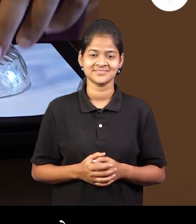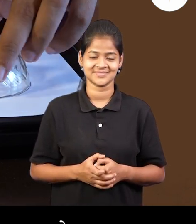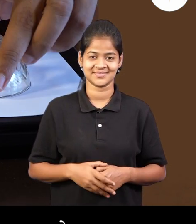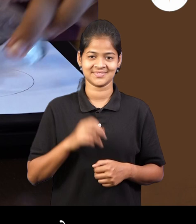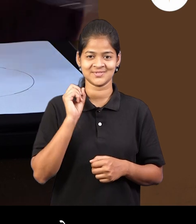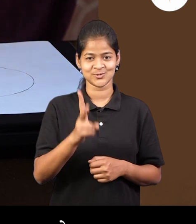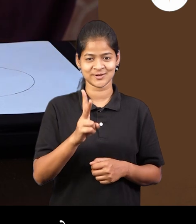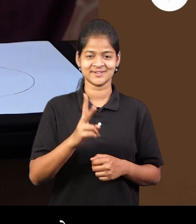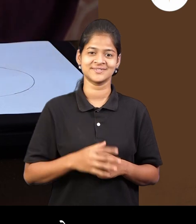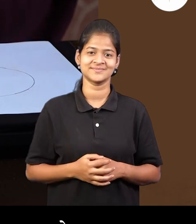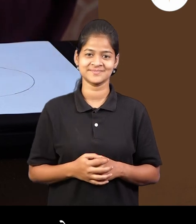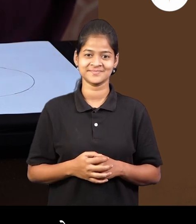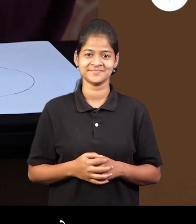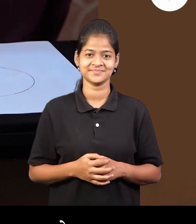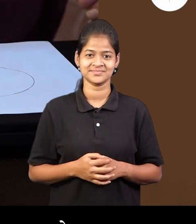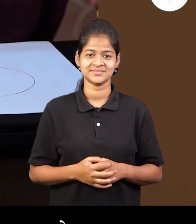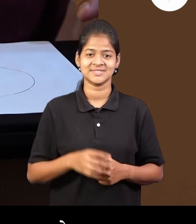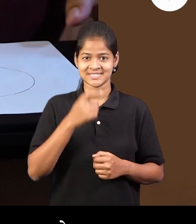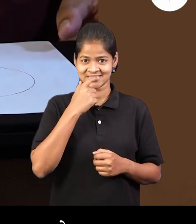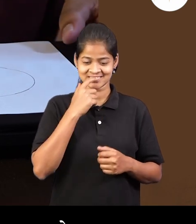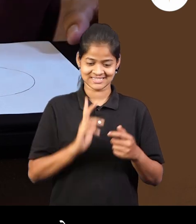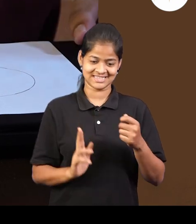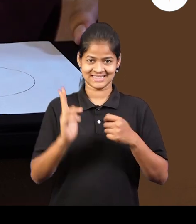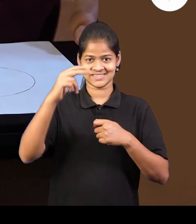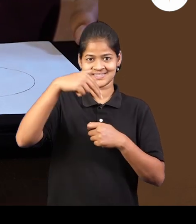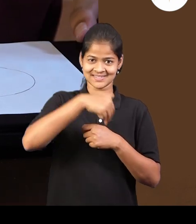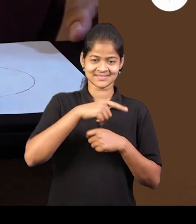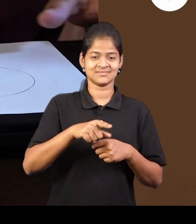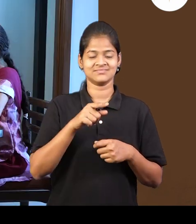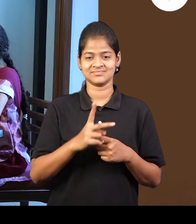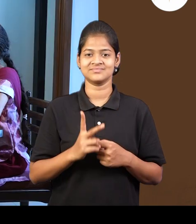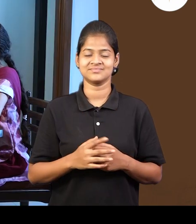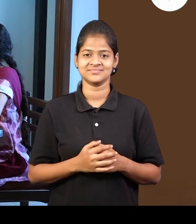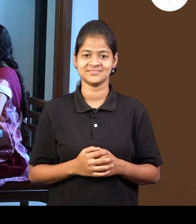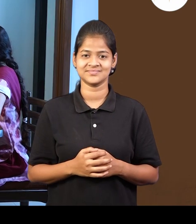अथा आपन, हाँ कागदा वरस वरतियू कापूंगे हुए चालेल, कात्री दे